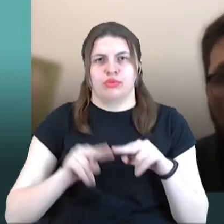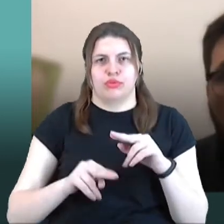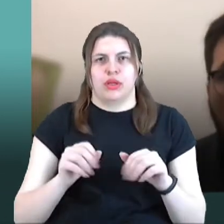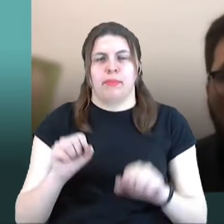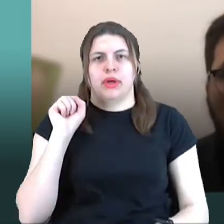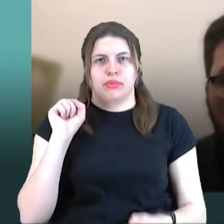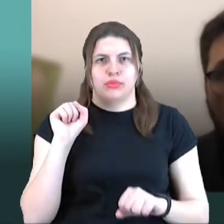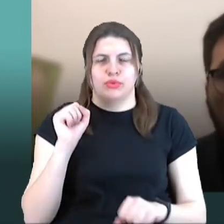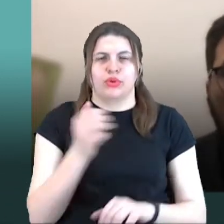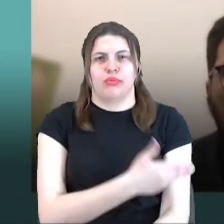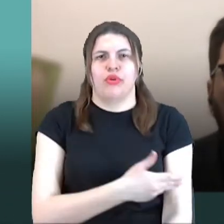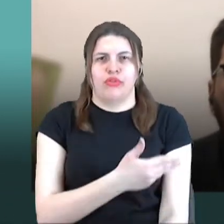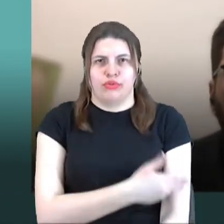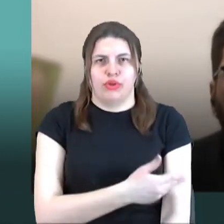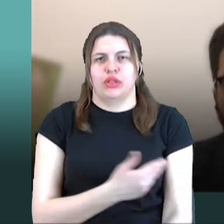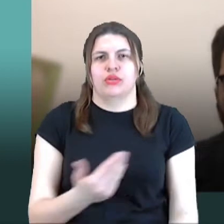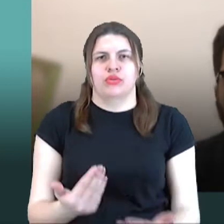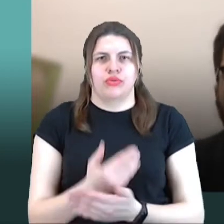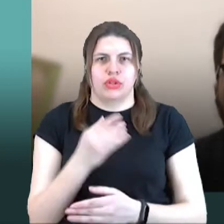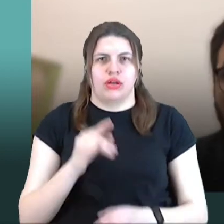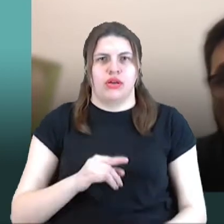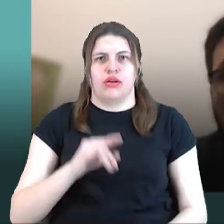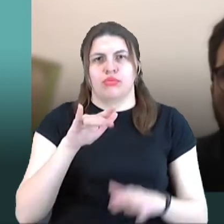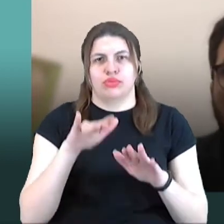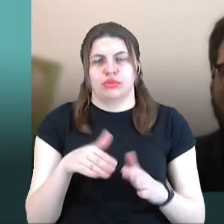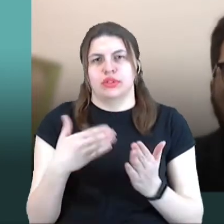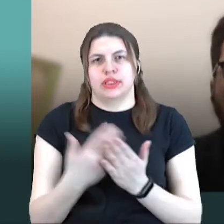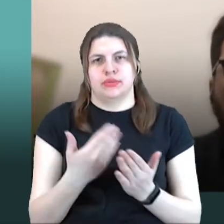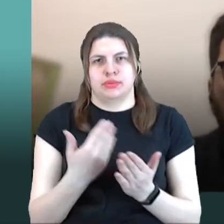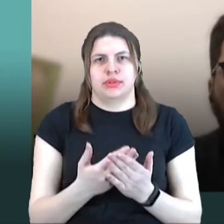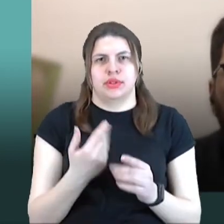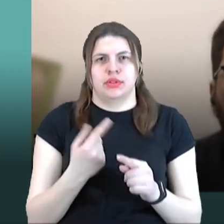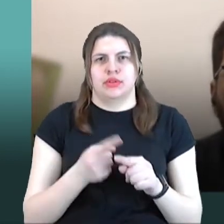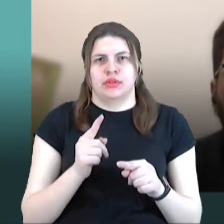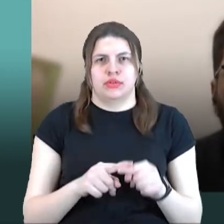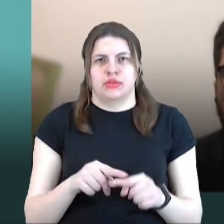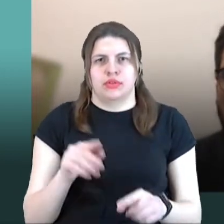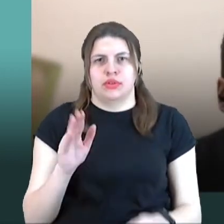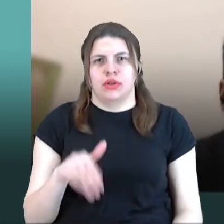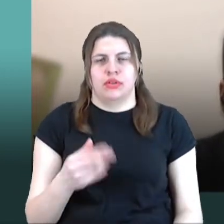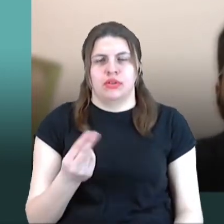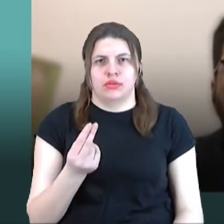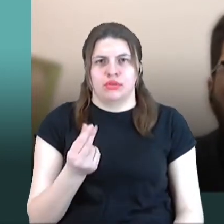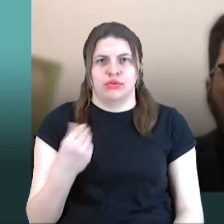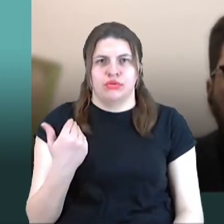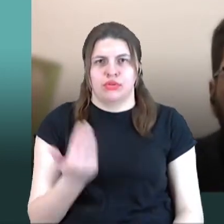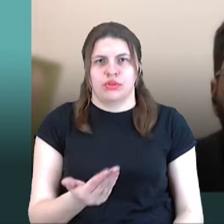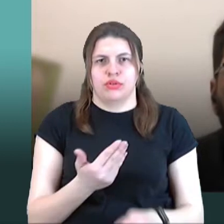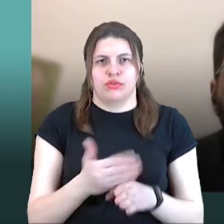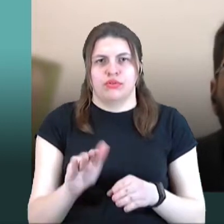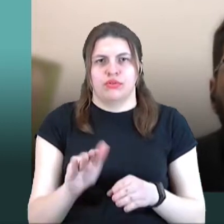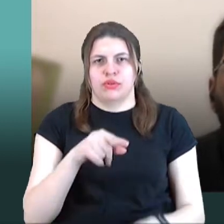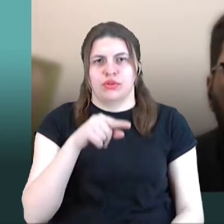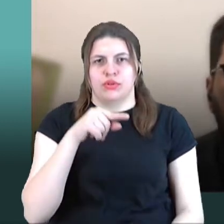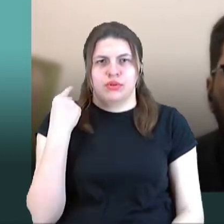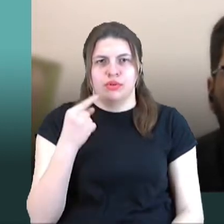Волноваху, новий аеропорт, ну, наприклад, то нехай на це гроші дає, не знаю, російський бізнес,